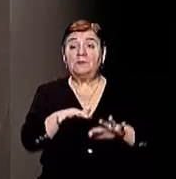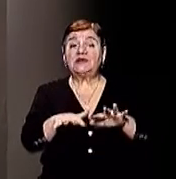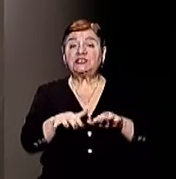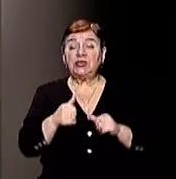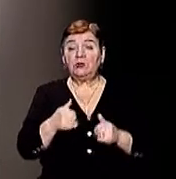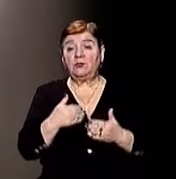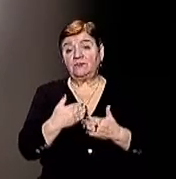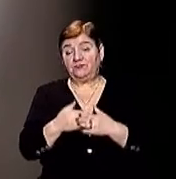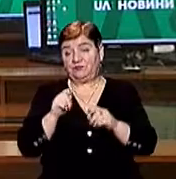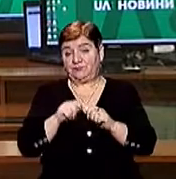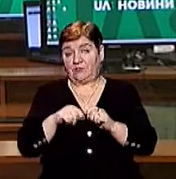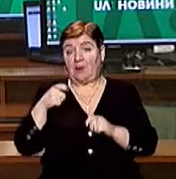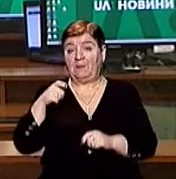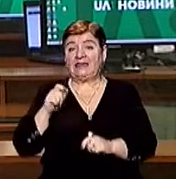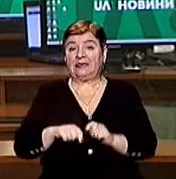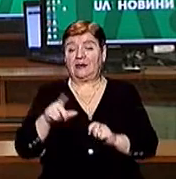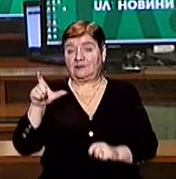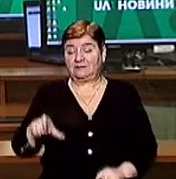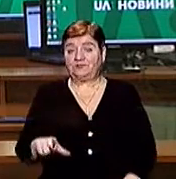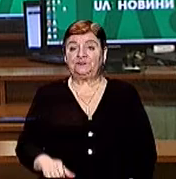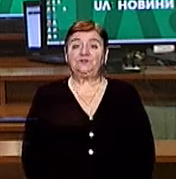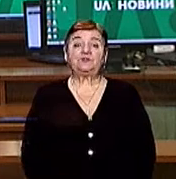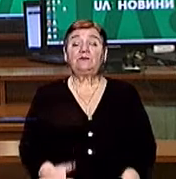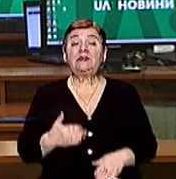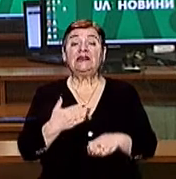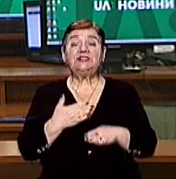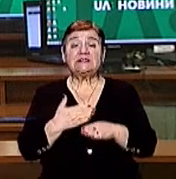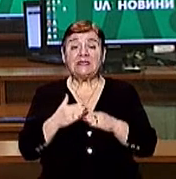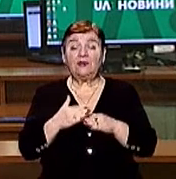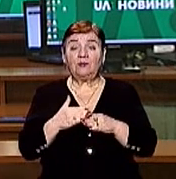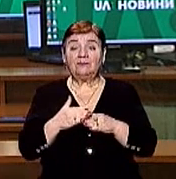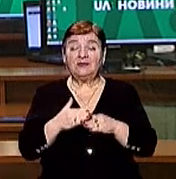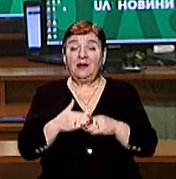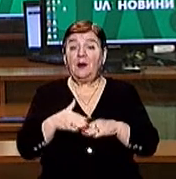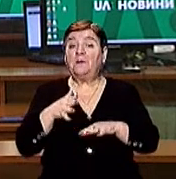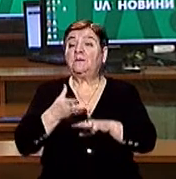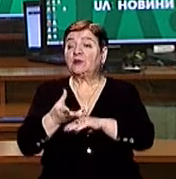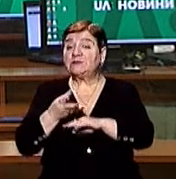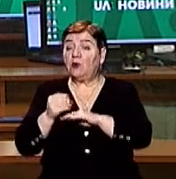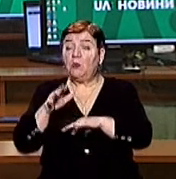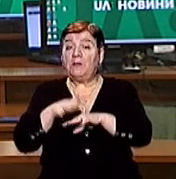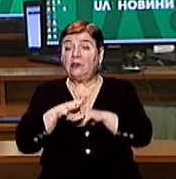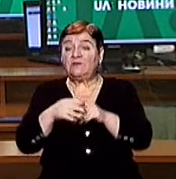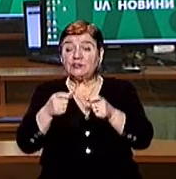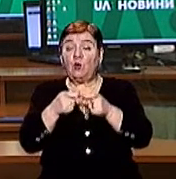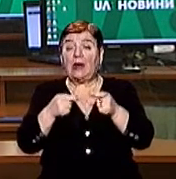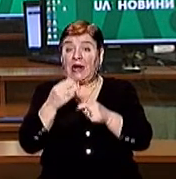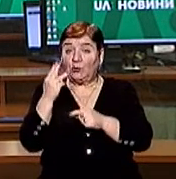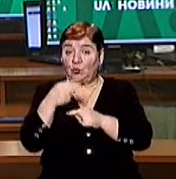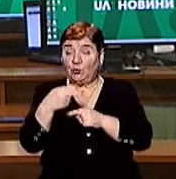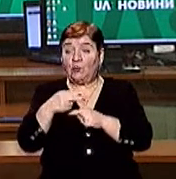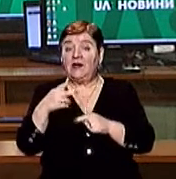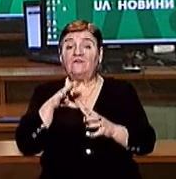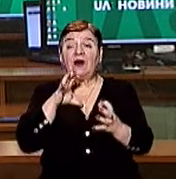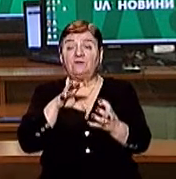встановлюють митники Частину валідаторів пристроїв для розрахунку банківською карткою в Ужгородських